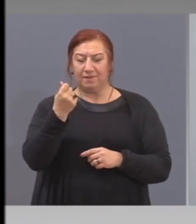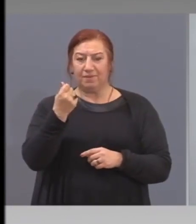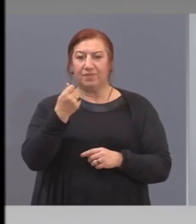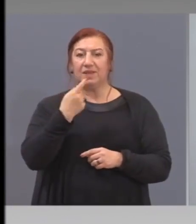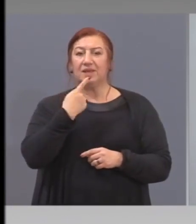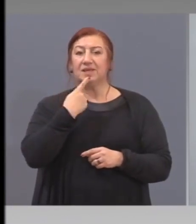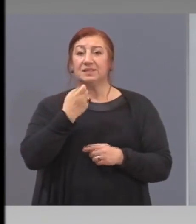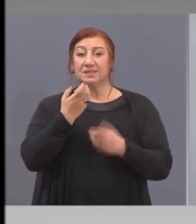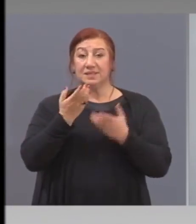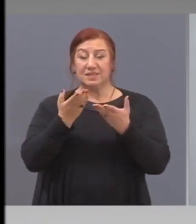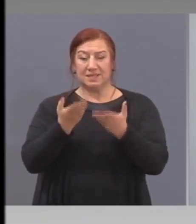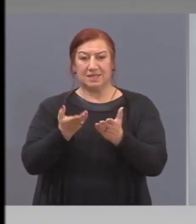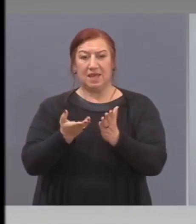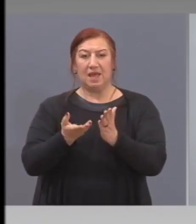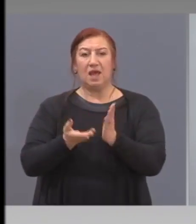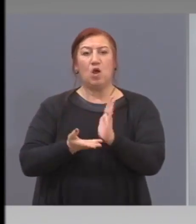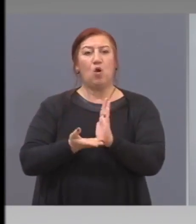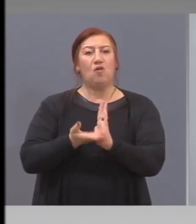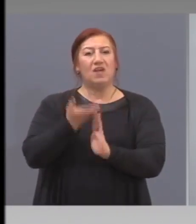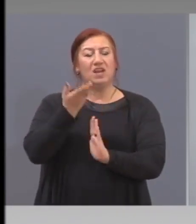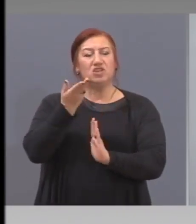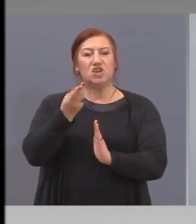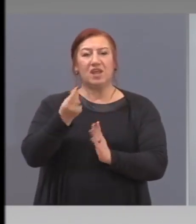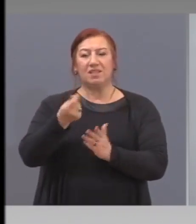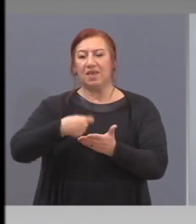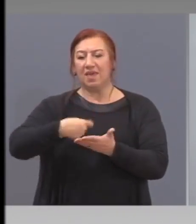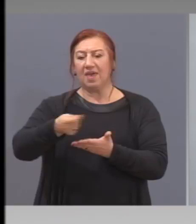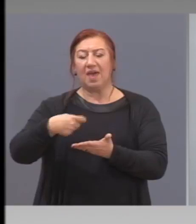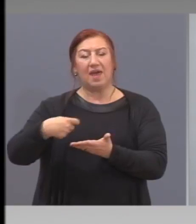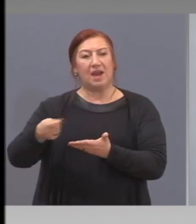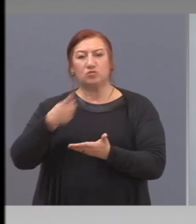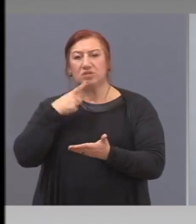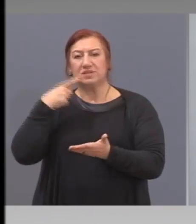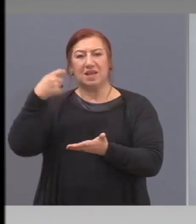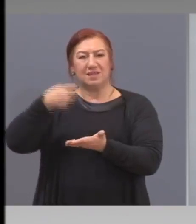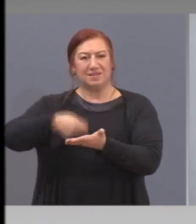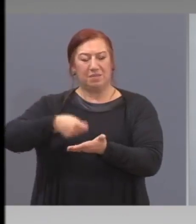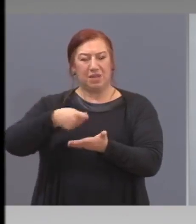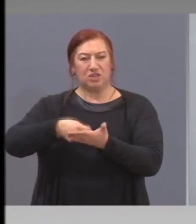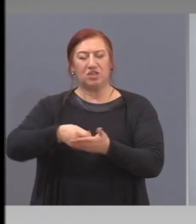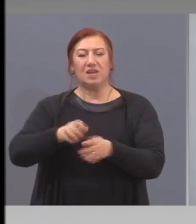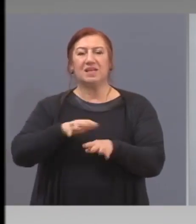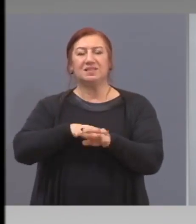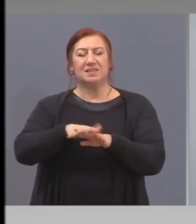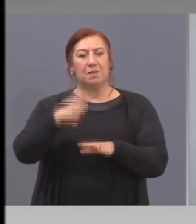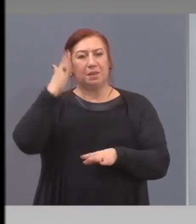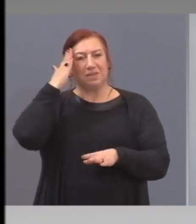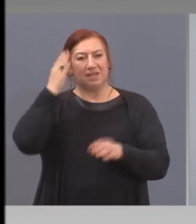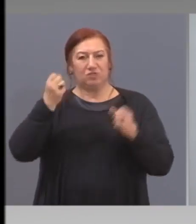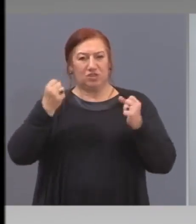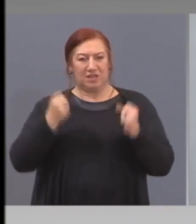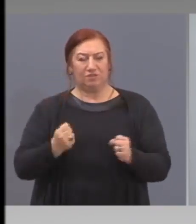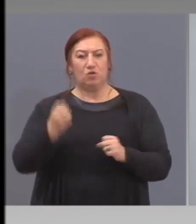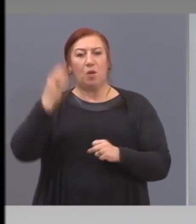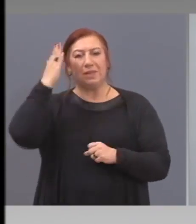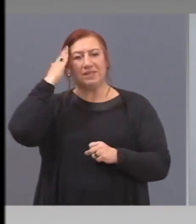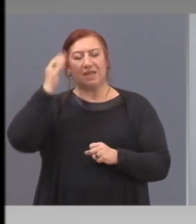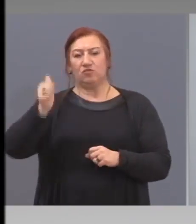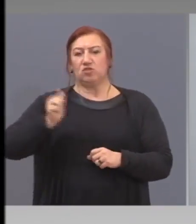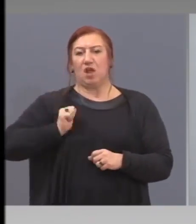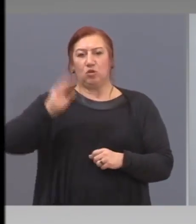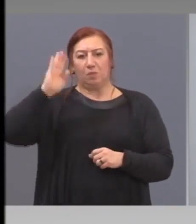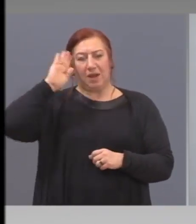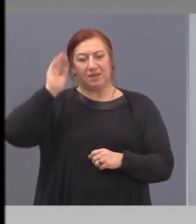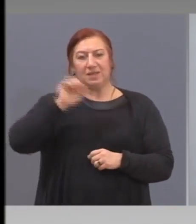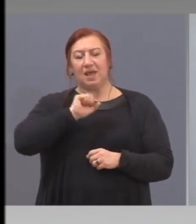за увеличените разходи, за заплащане за системите на Министерството на здравето, Министерството на отбраната и